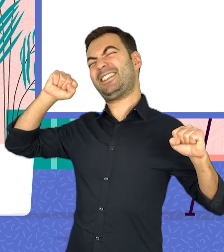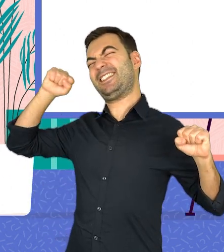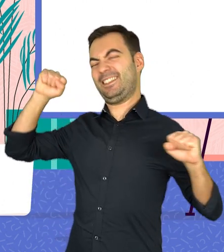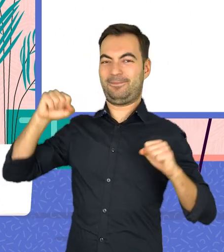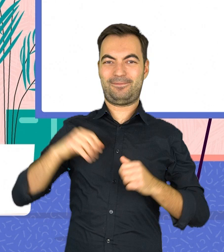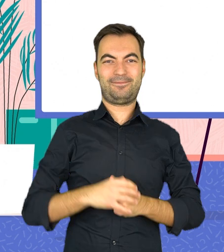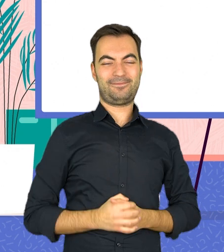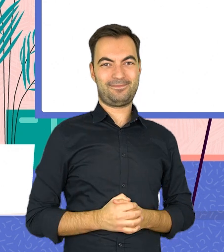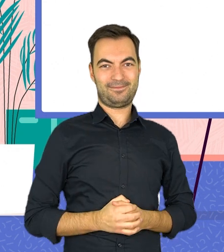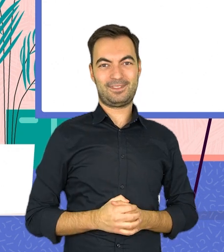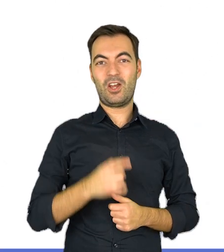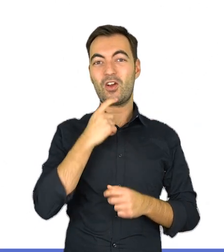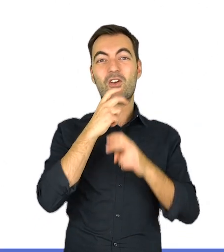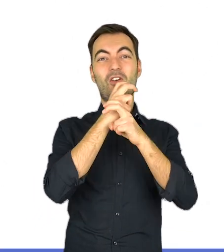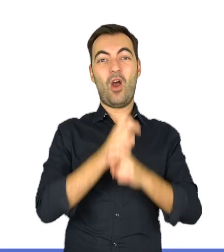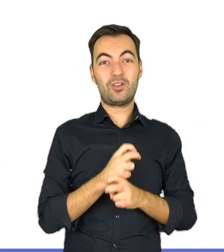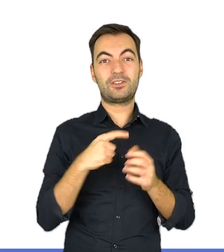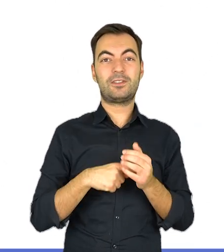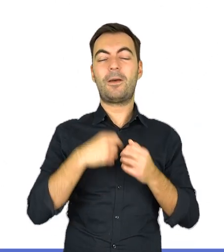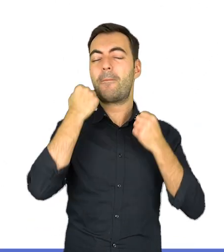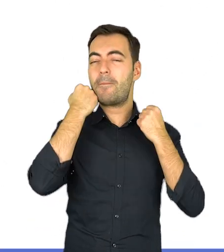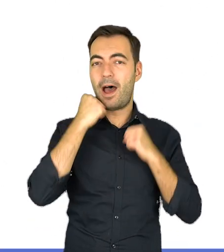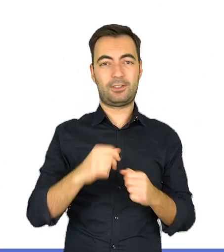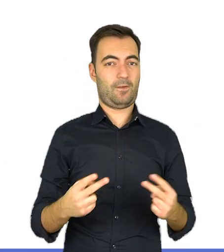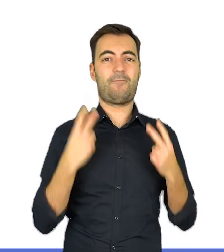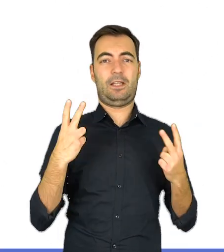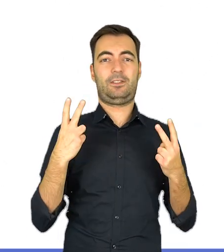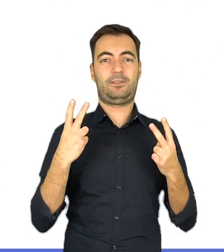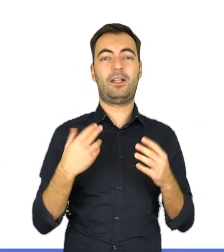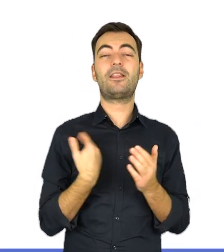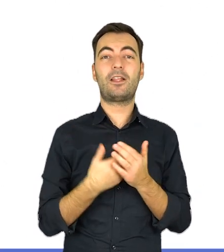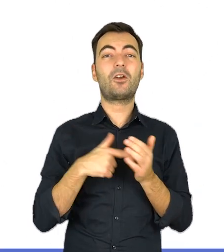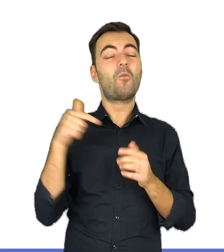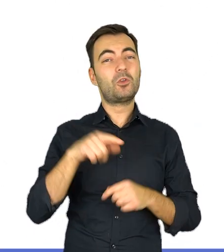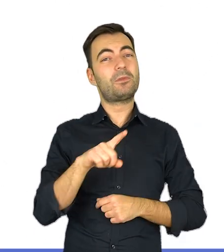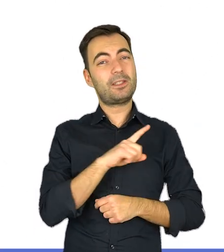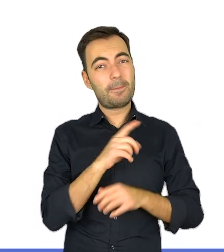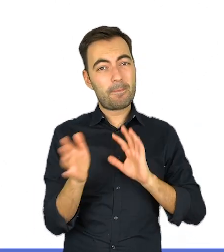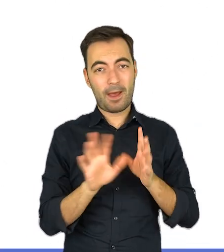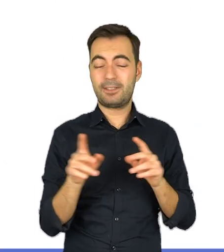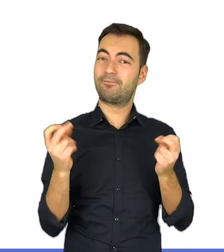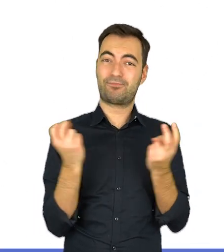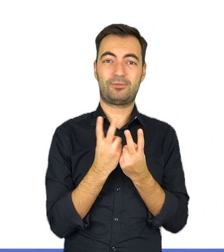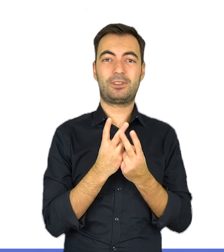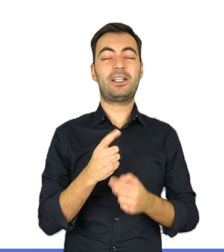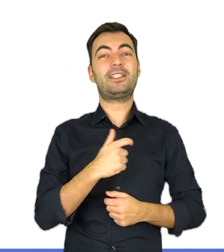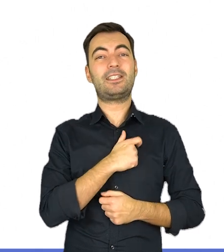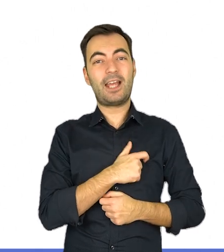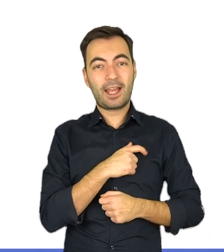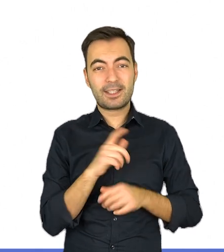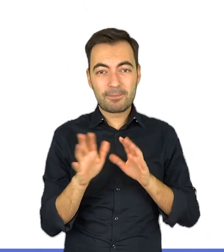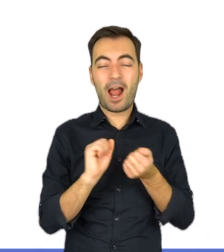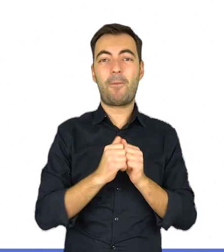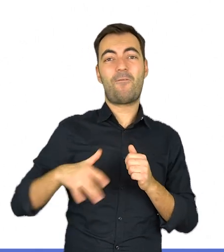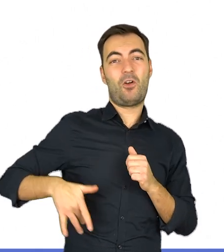najmocniej jak potrafimy. Szkielet jest dla nas niezwykle ważny i trzeba o niego dbać tak samo jak o